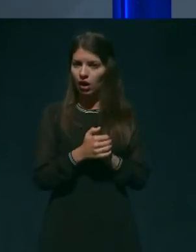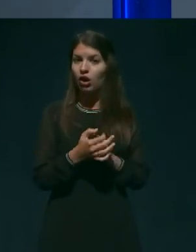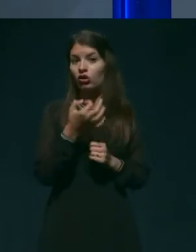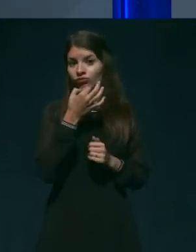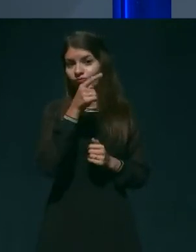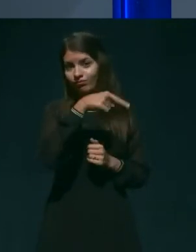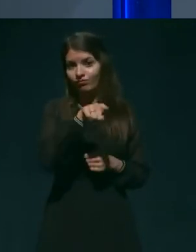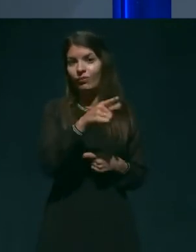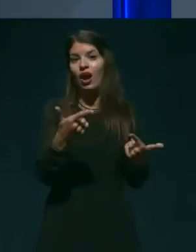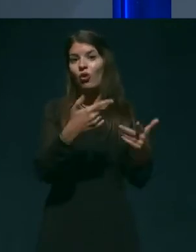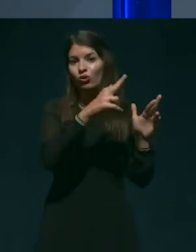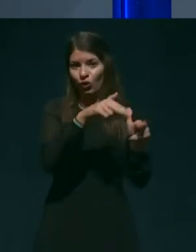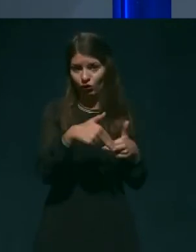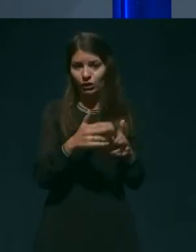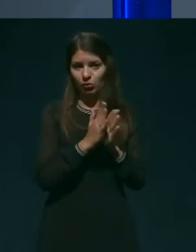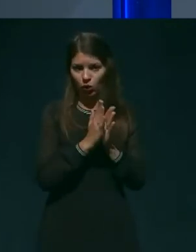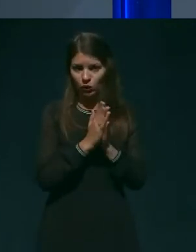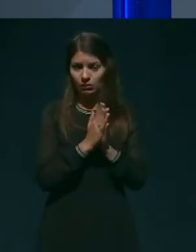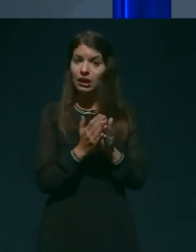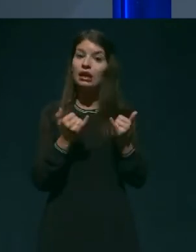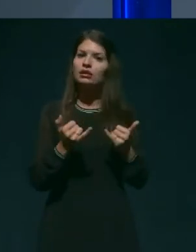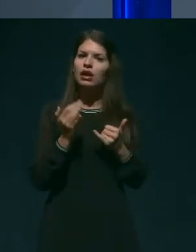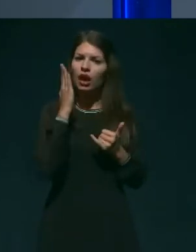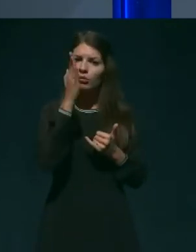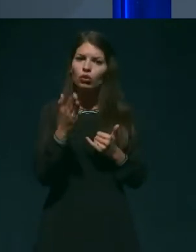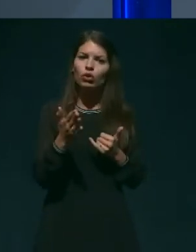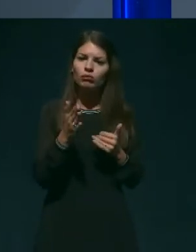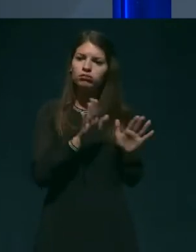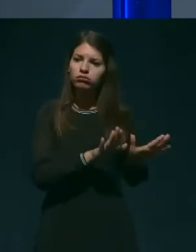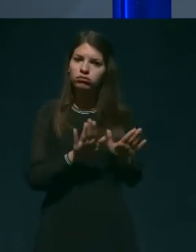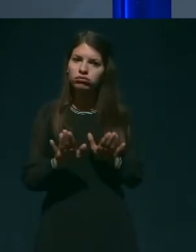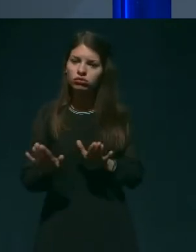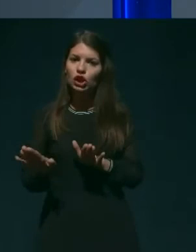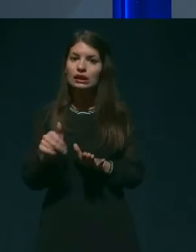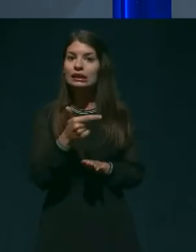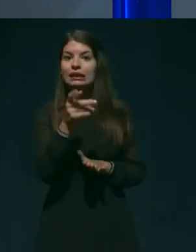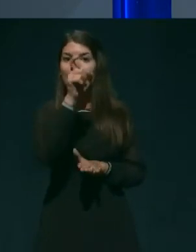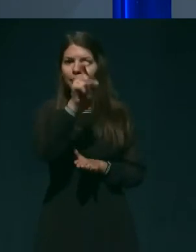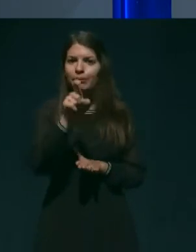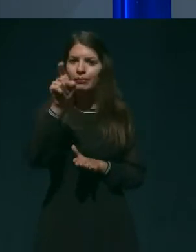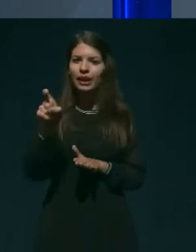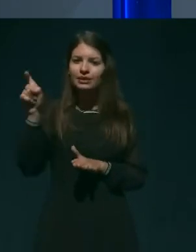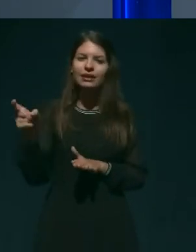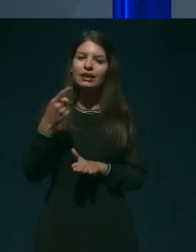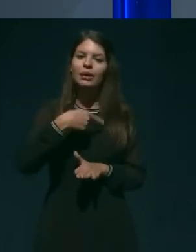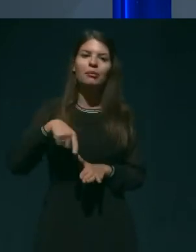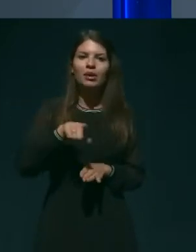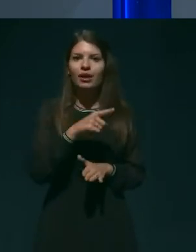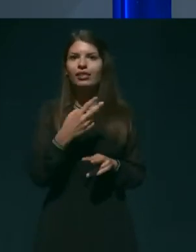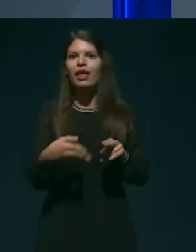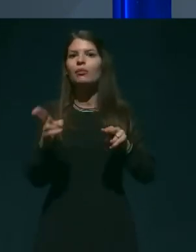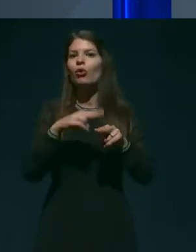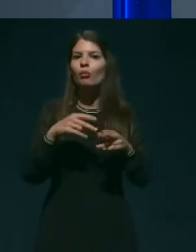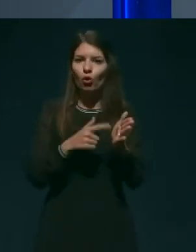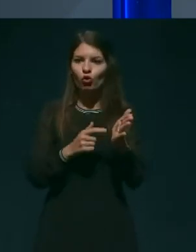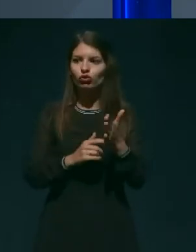prosim za odgovor, ampak bližajo se meseci, ko tudi Slovenci veliko krat, oziroma verjetno najpogosteje, izstopimo tudi iz svoje države. Kaj